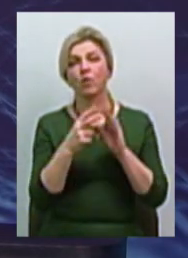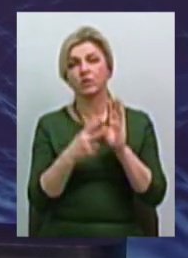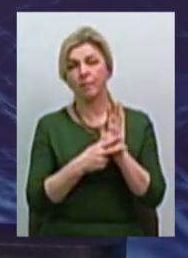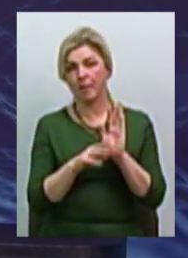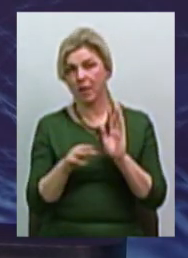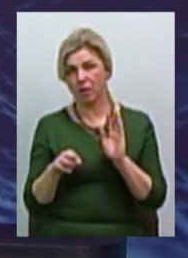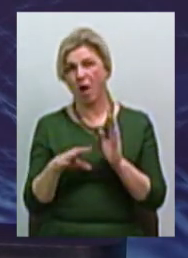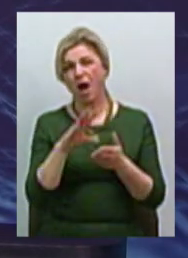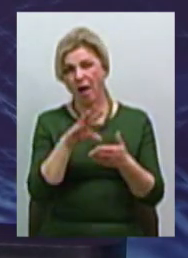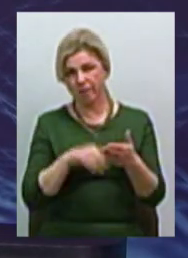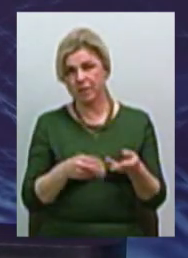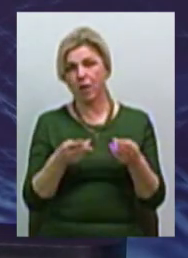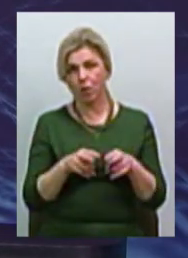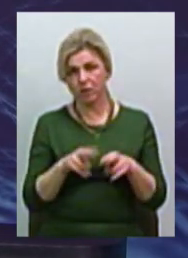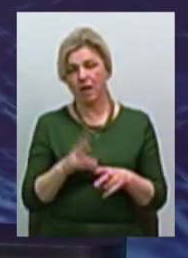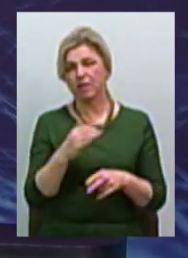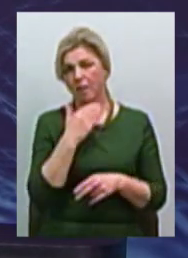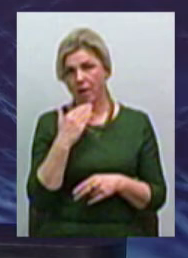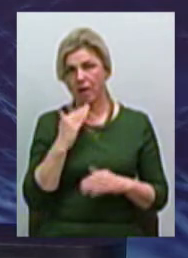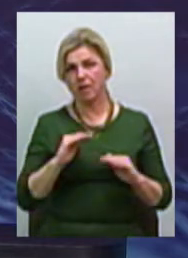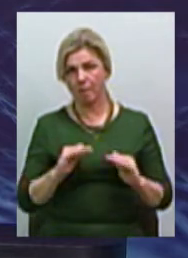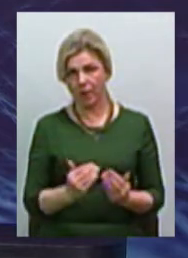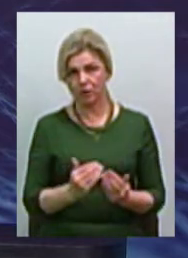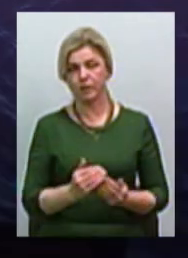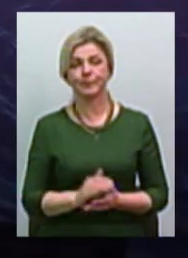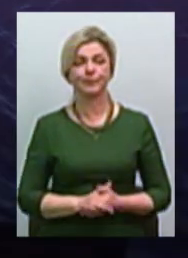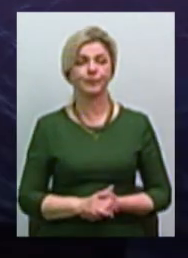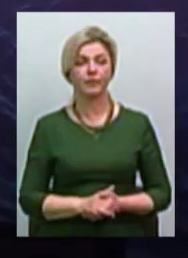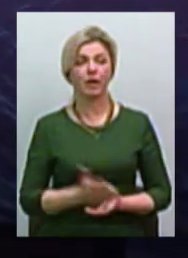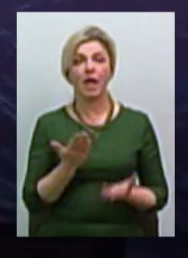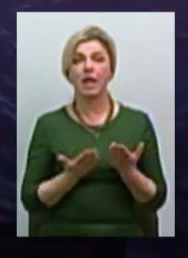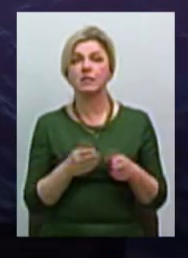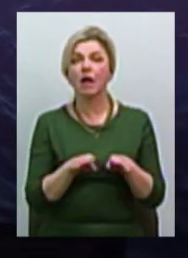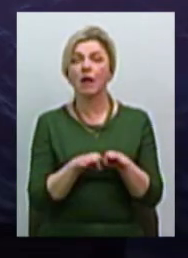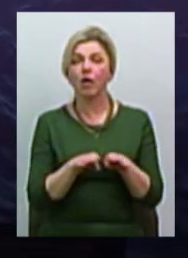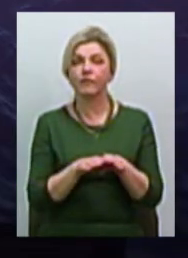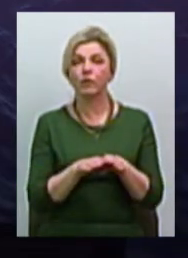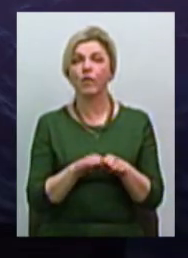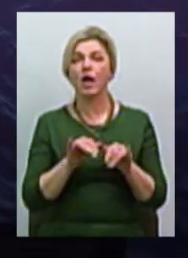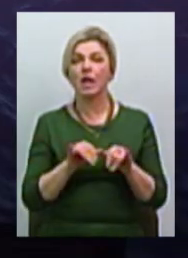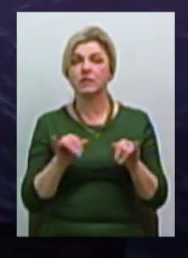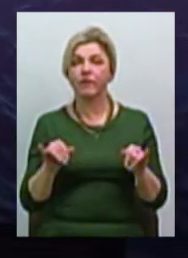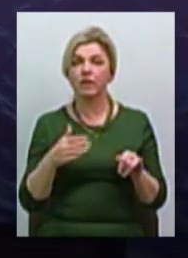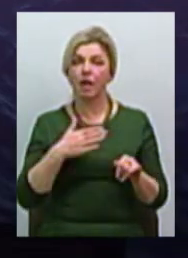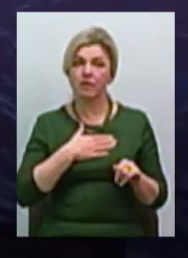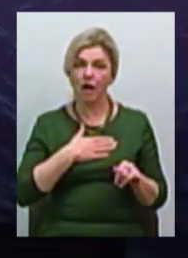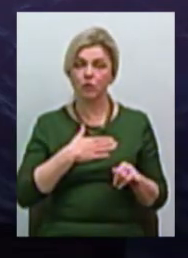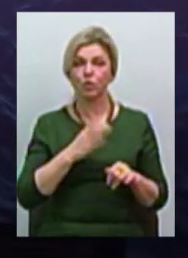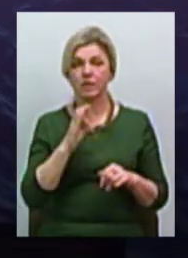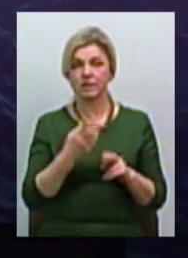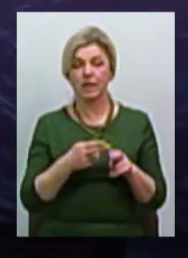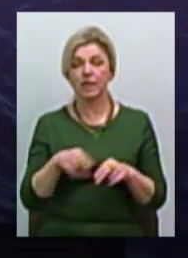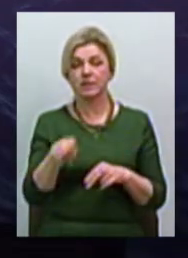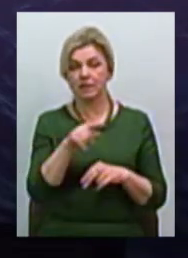Всі решта, вони, ну, набагато менші. Слід зазначити, що якщо порівнювати динаміку нашу з цією